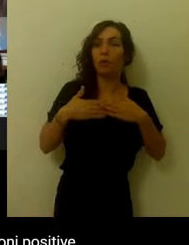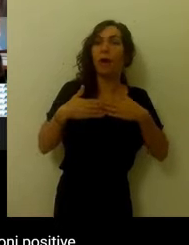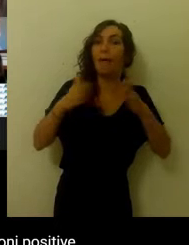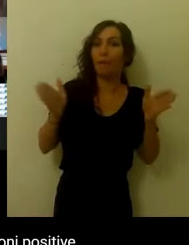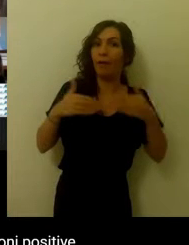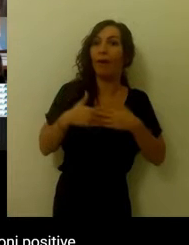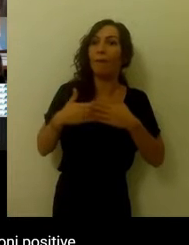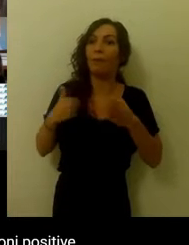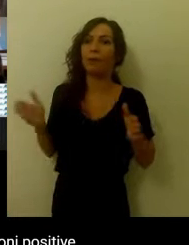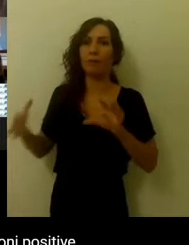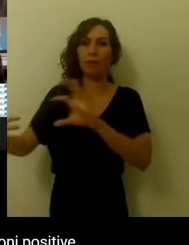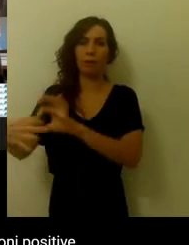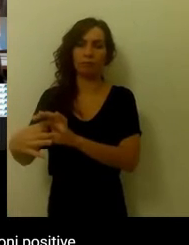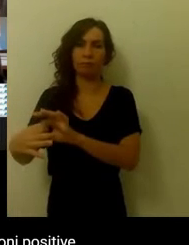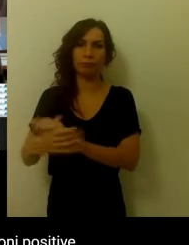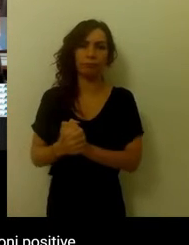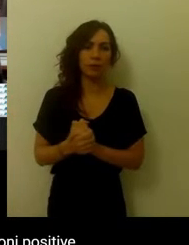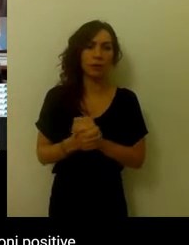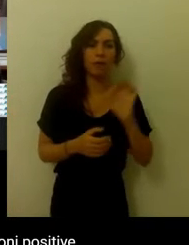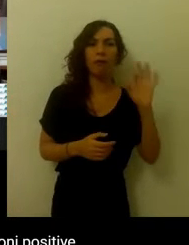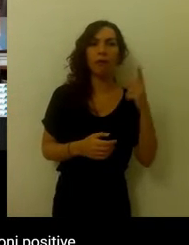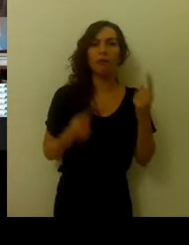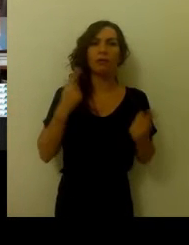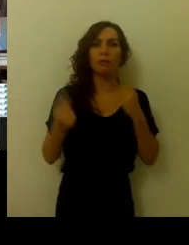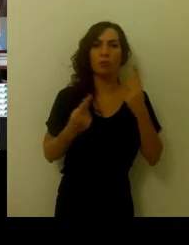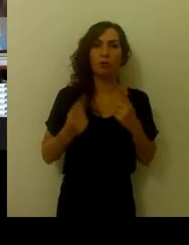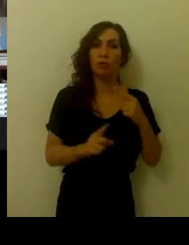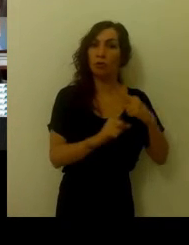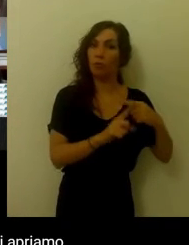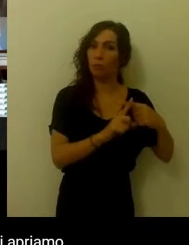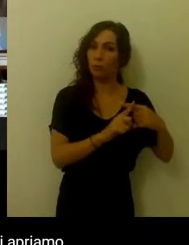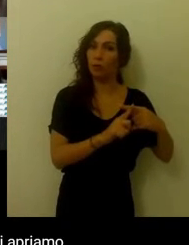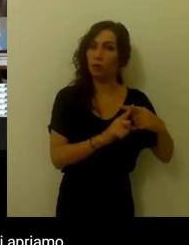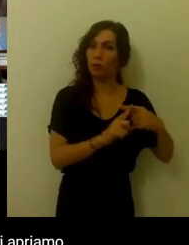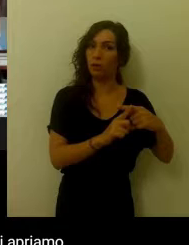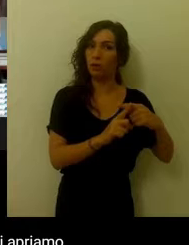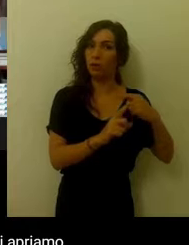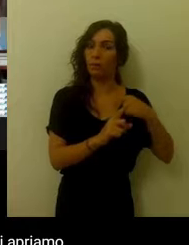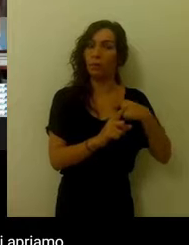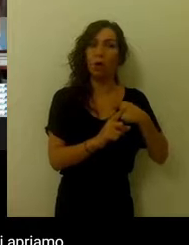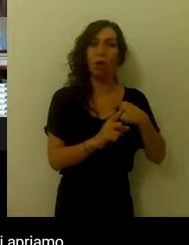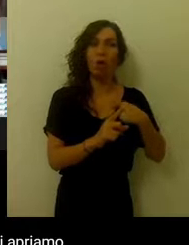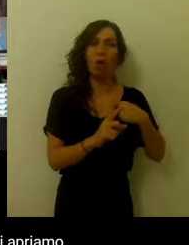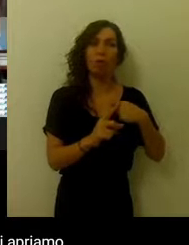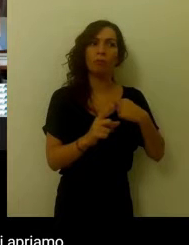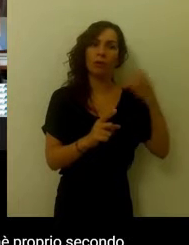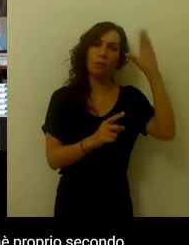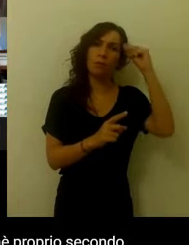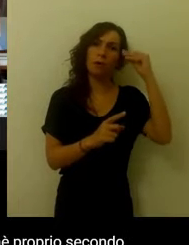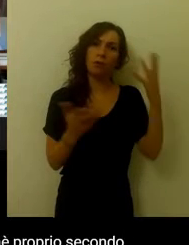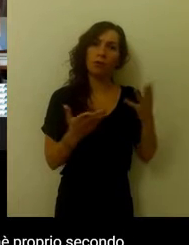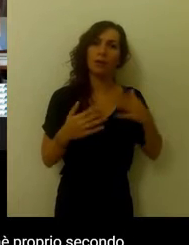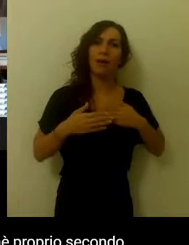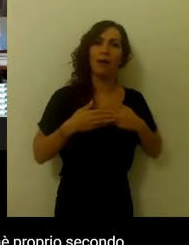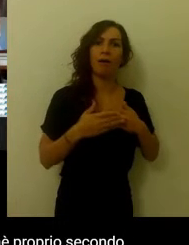dire che se noi viviamo delle situazioni positive, impariamo man mano ad aspirarci e più cerchiamo,